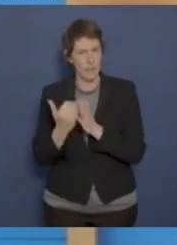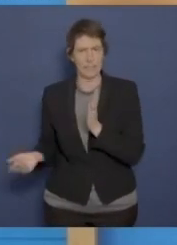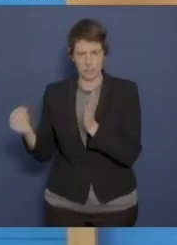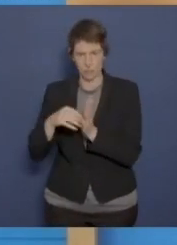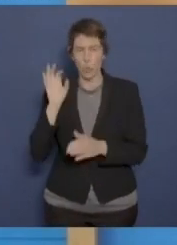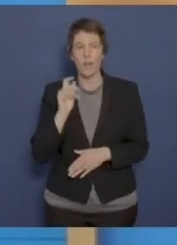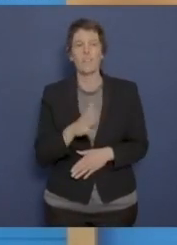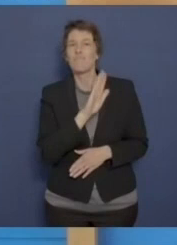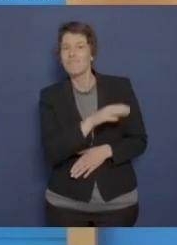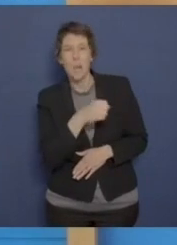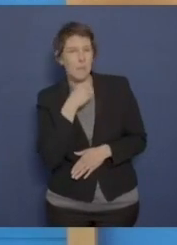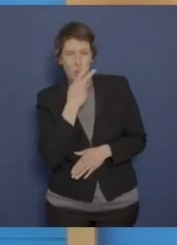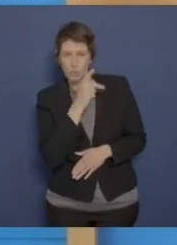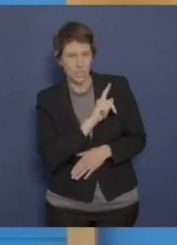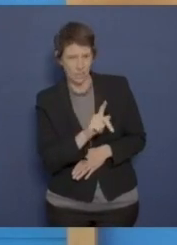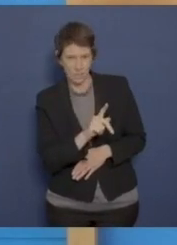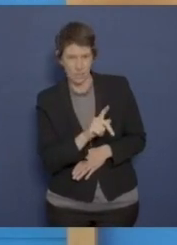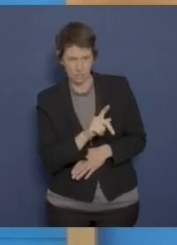jetzt Ihr Mikro nicht. Ja.